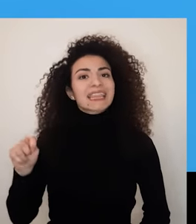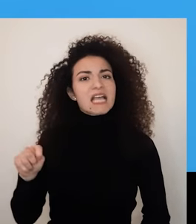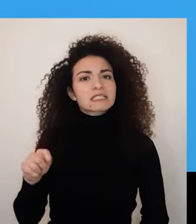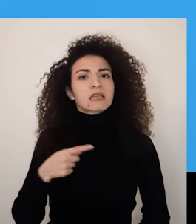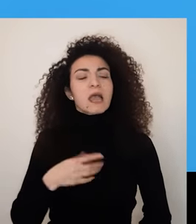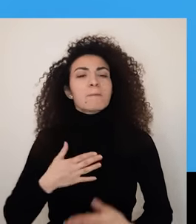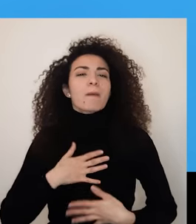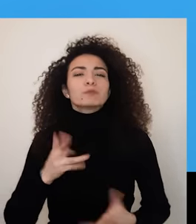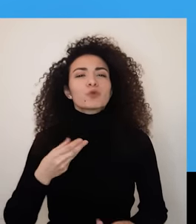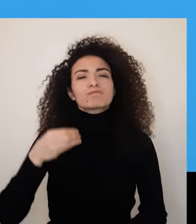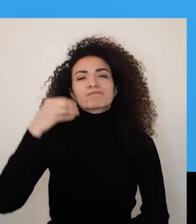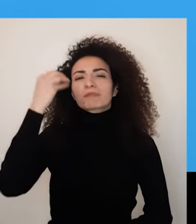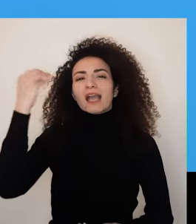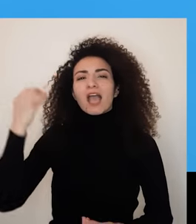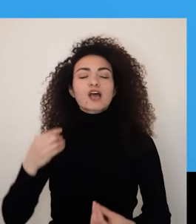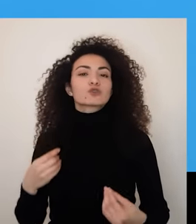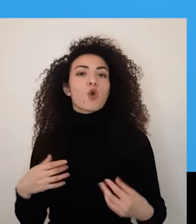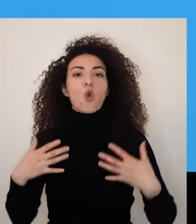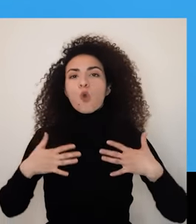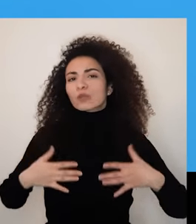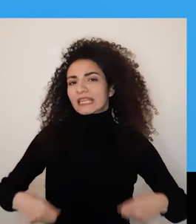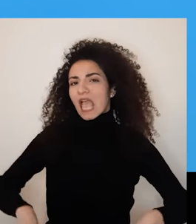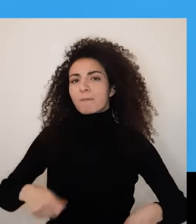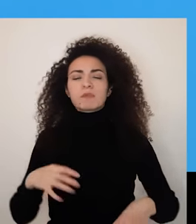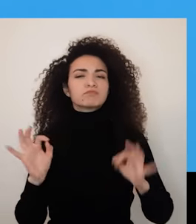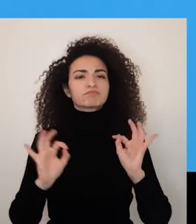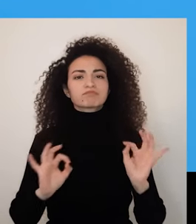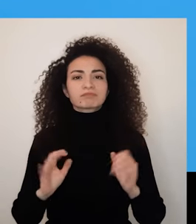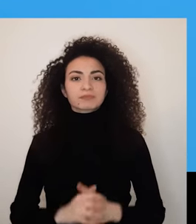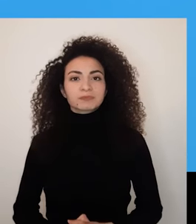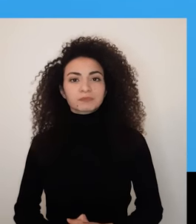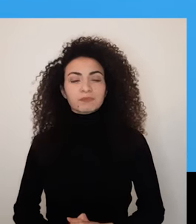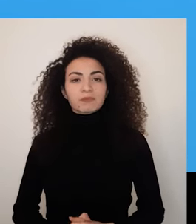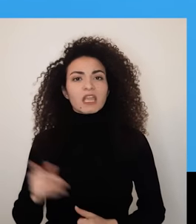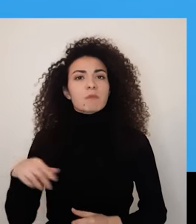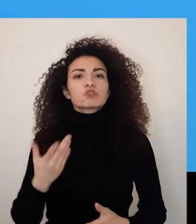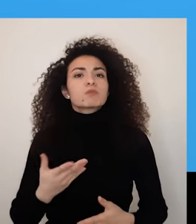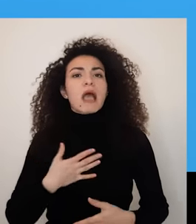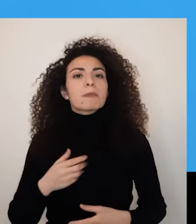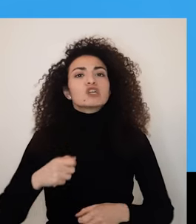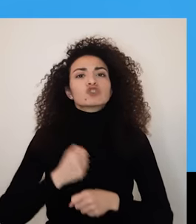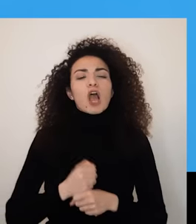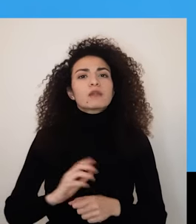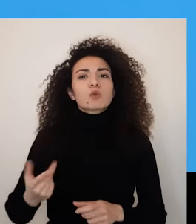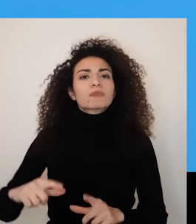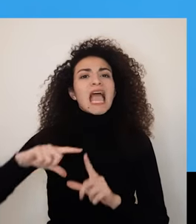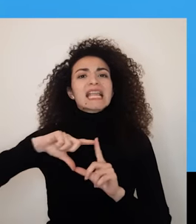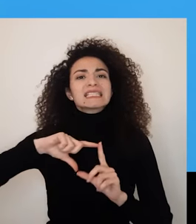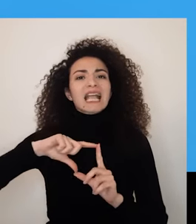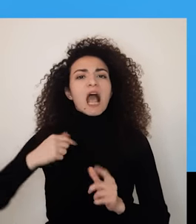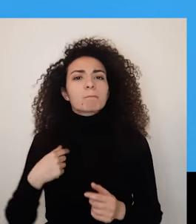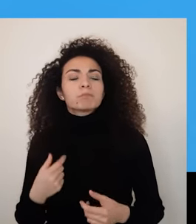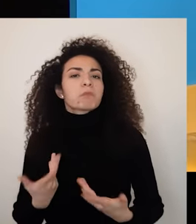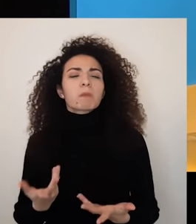الفاشينيستا والإنفلوينسا والتاس دايلي كيف إنه حبها للجمال والأناقة دفعوها من دون تخطيط إنه تصير انفلوينسا